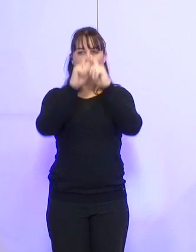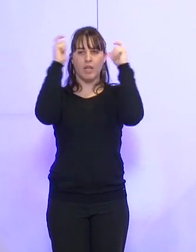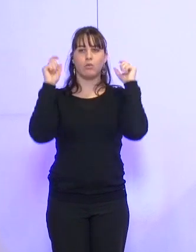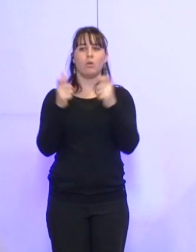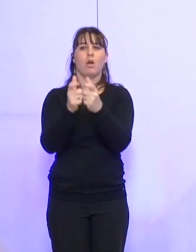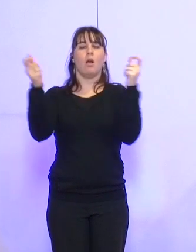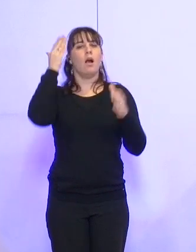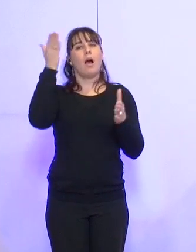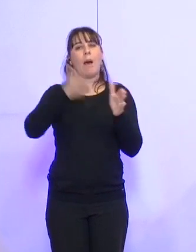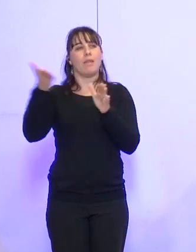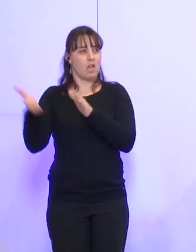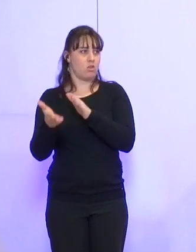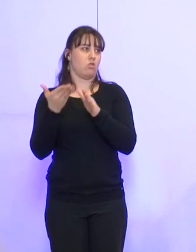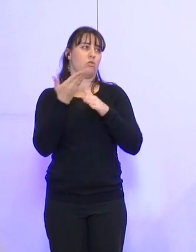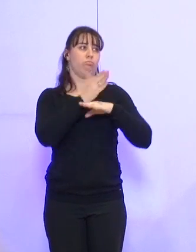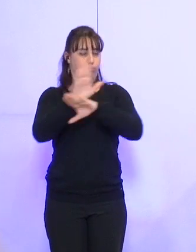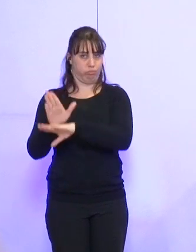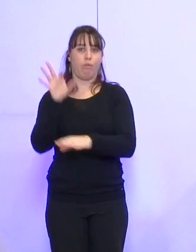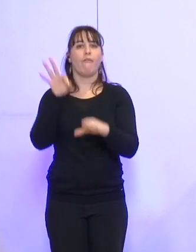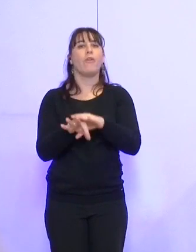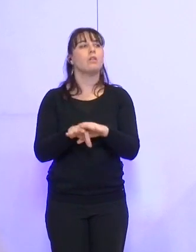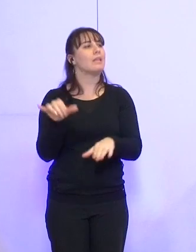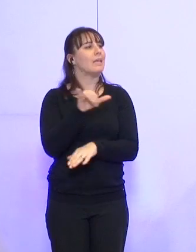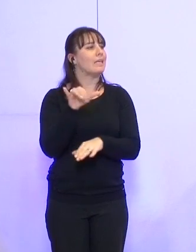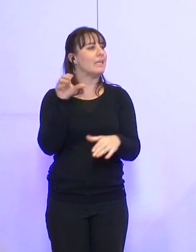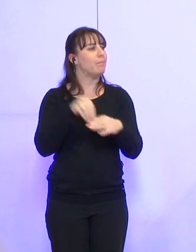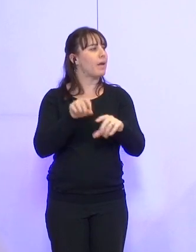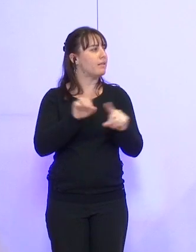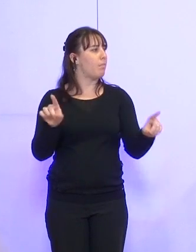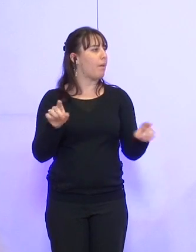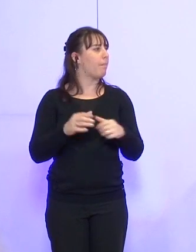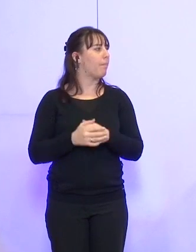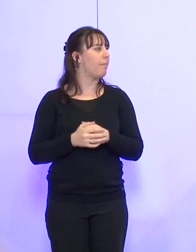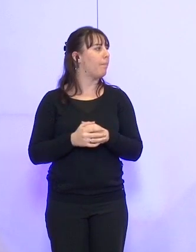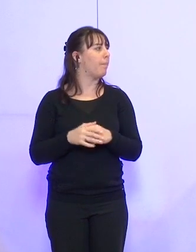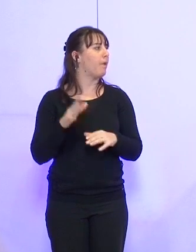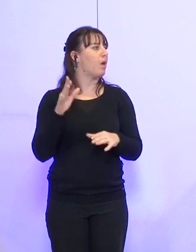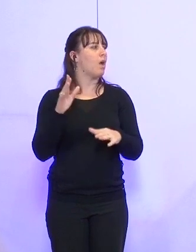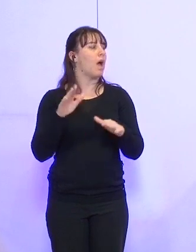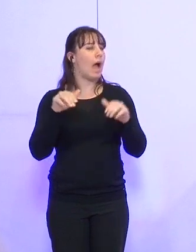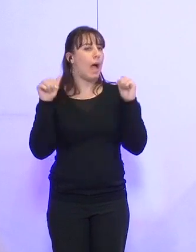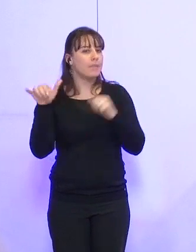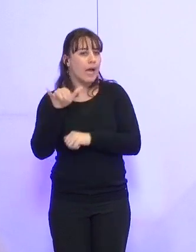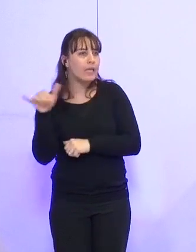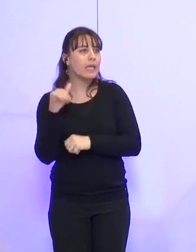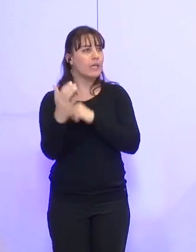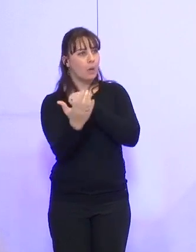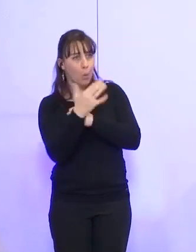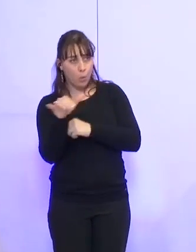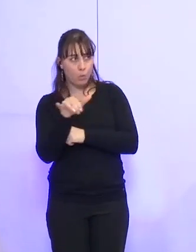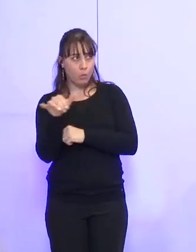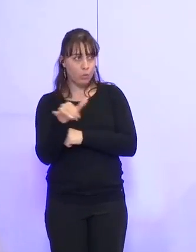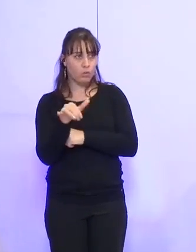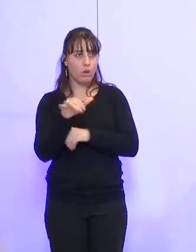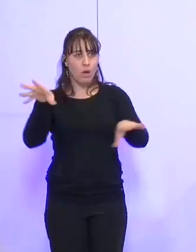'abattoir au voie. Qui ne prend pas part au vote ? Qui s'abstient ? Qui est contre ?